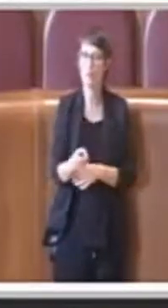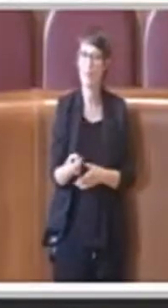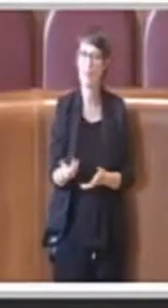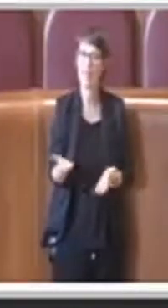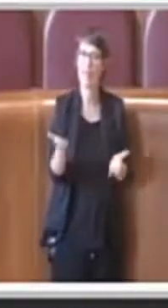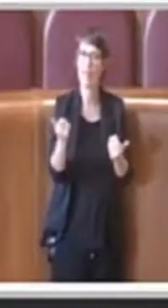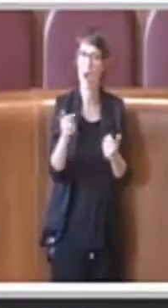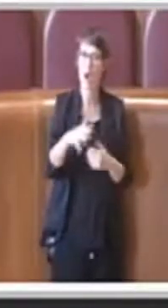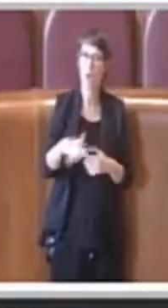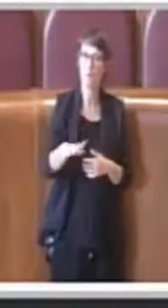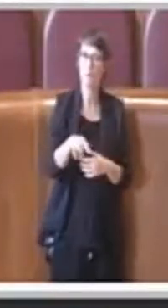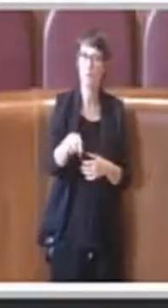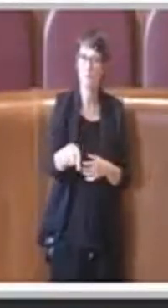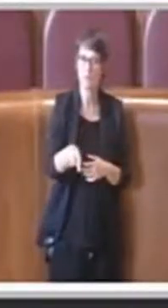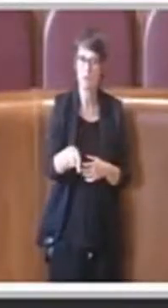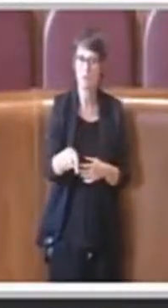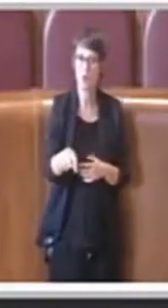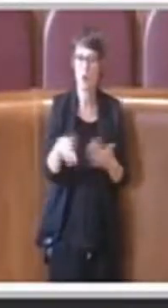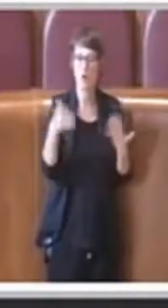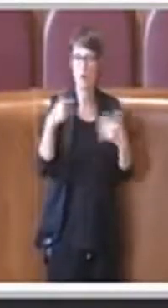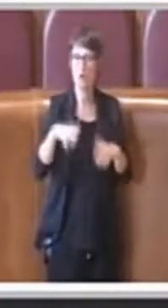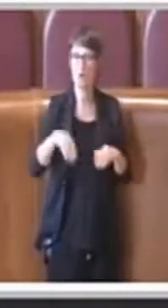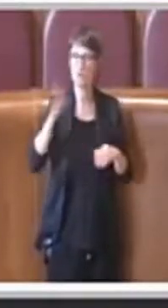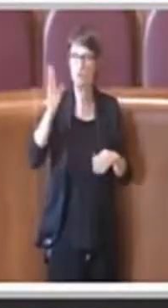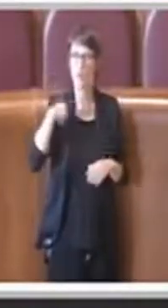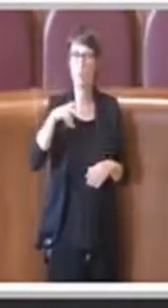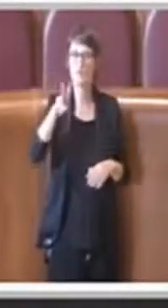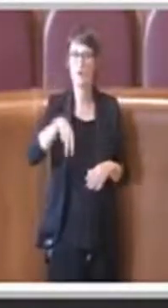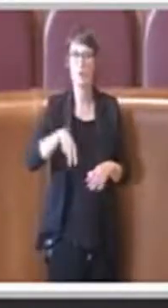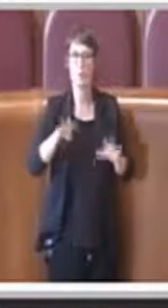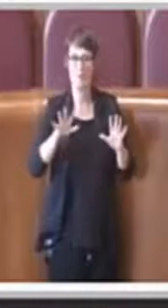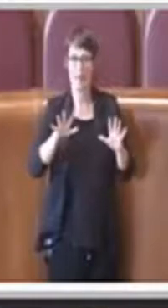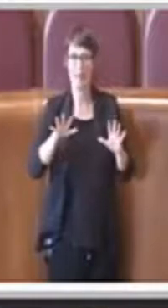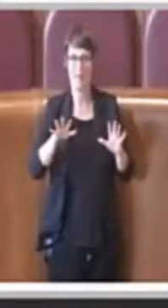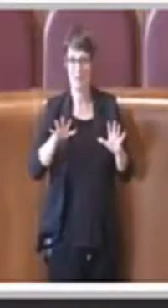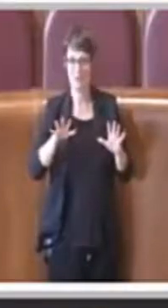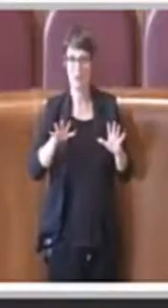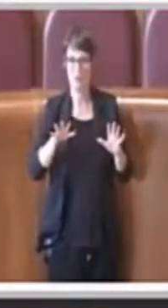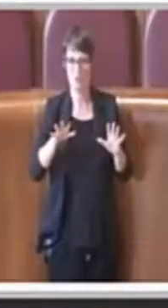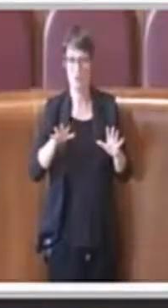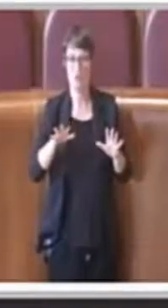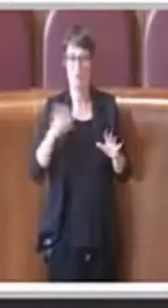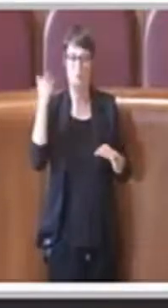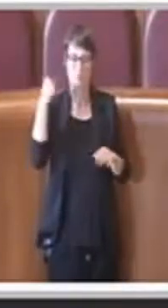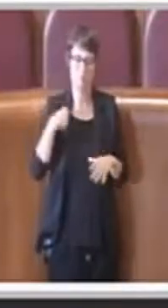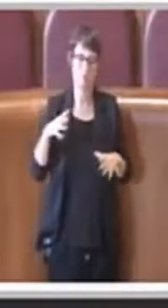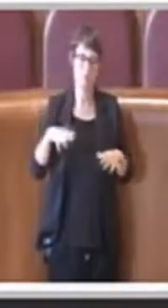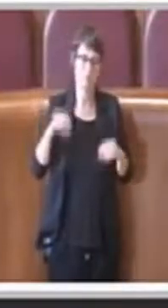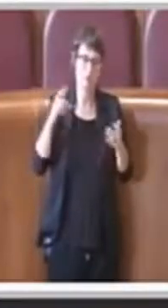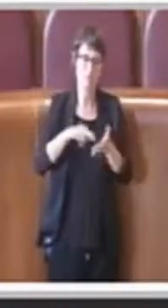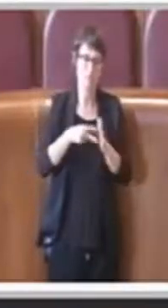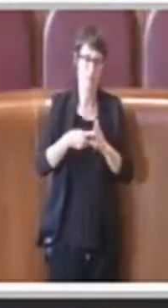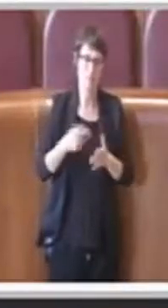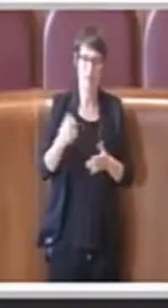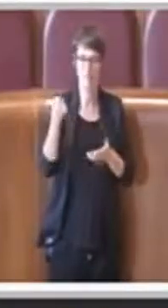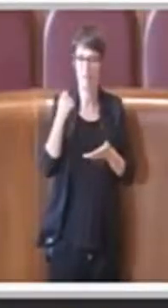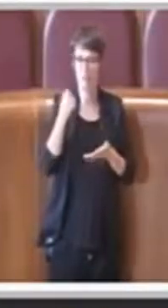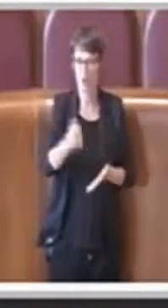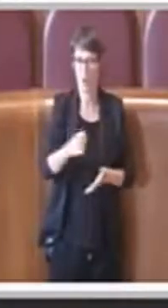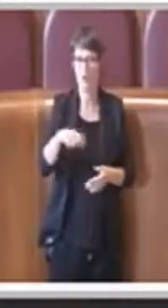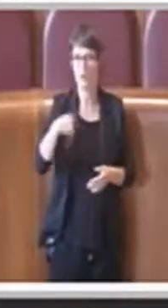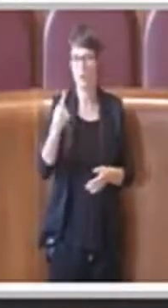avanti dal 2010, in cui ci sono stati prima dei problemi con i fondi, poi ci sono stati dei